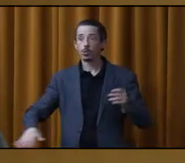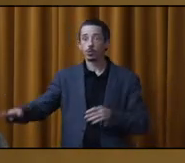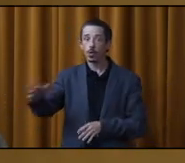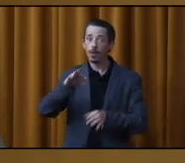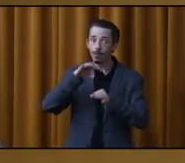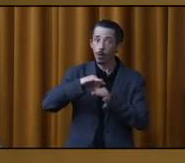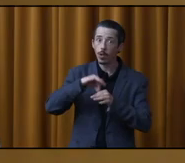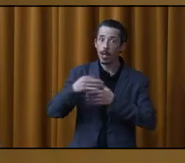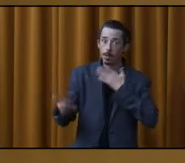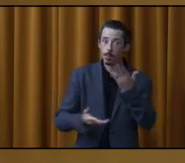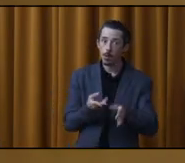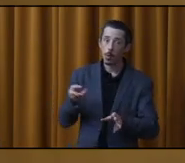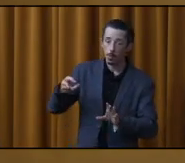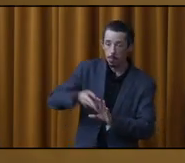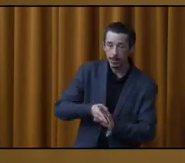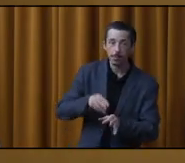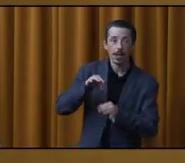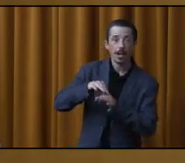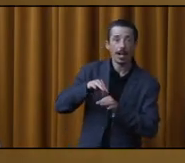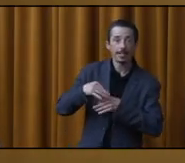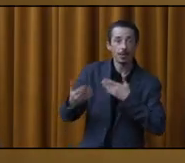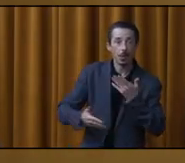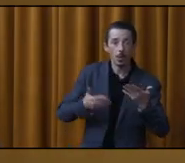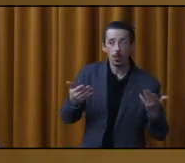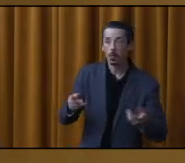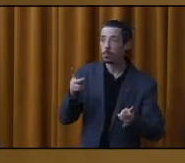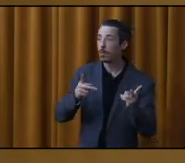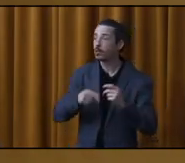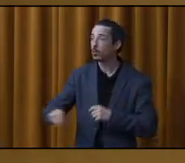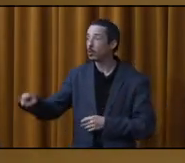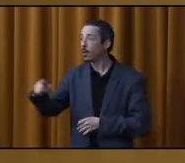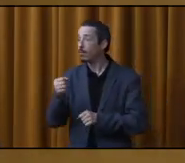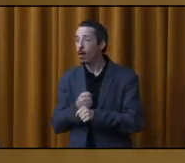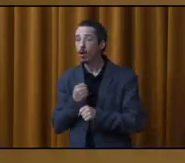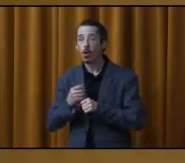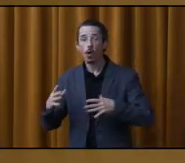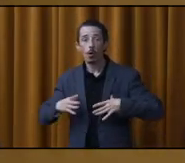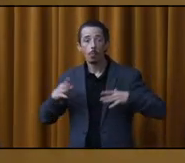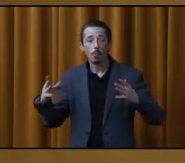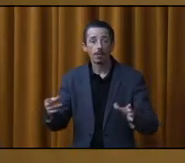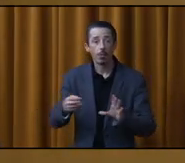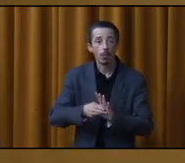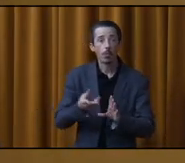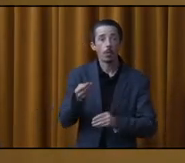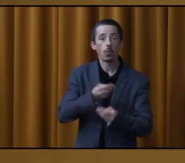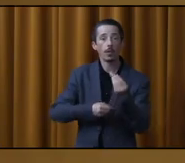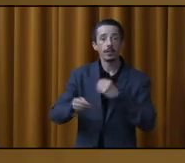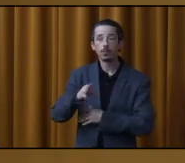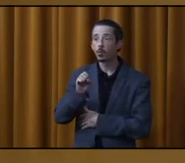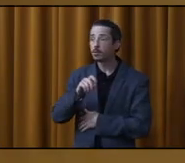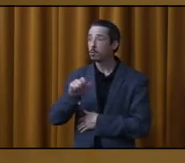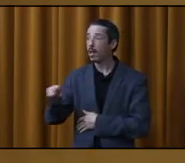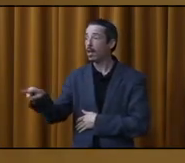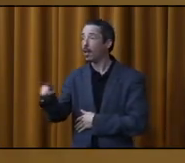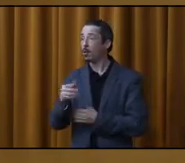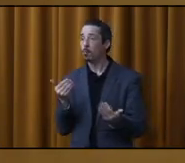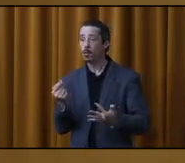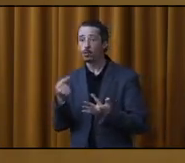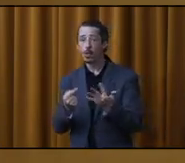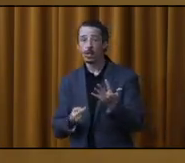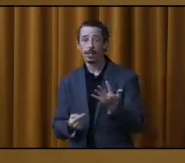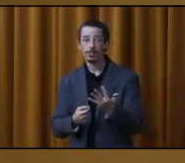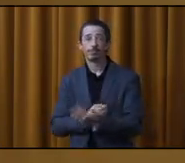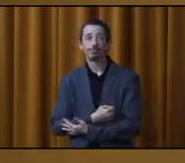voter et à se présenter aux élections. On encourage les gens à faire du bénévolat aux organismes. Les organismes ont besoin. Donc, c'est tout le grand